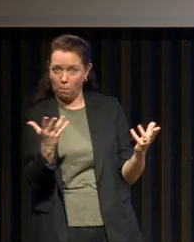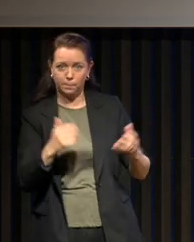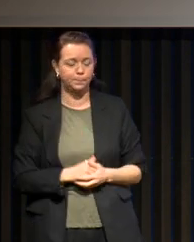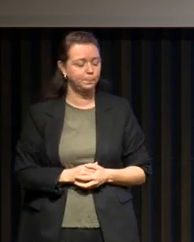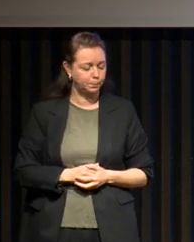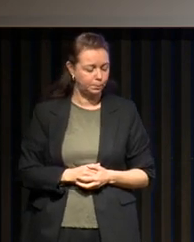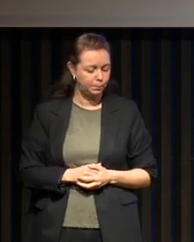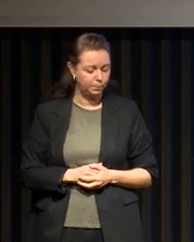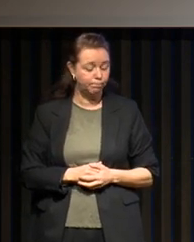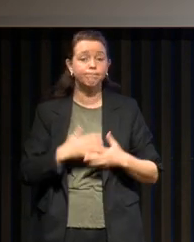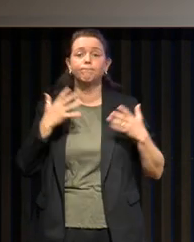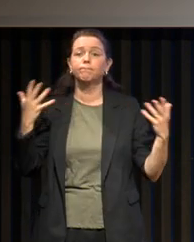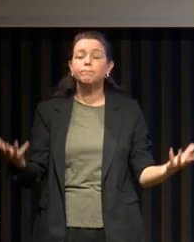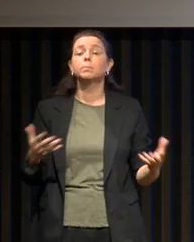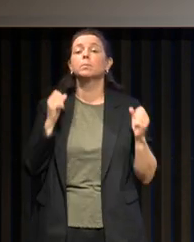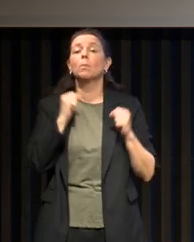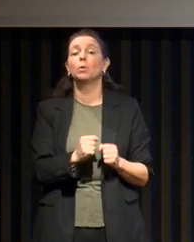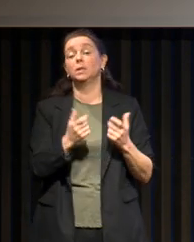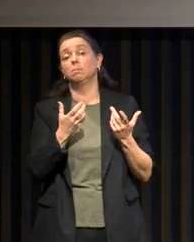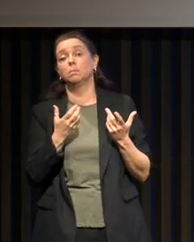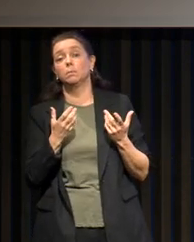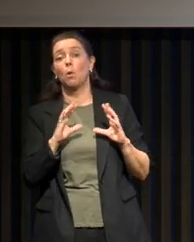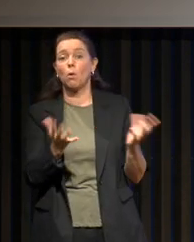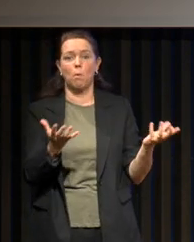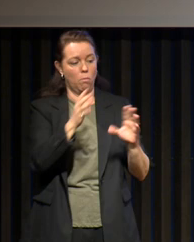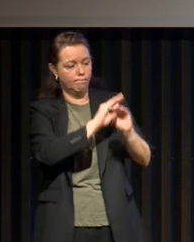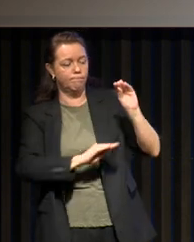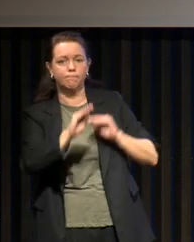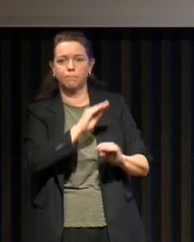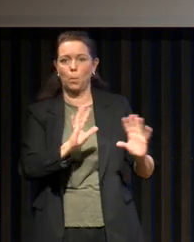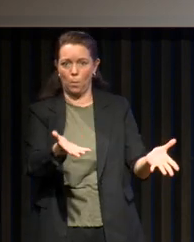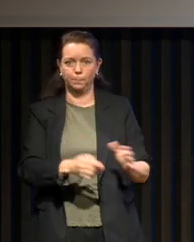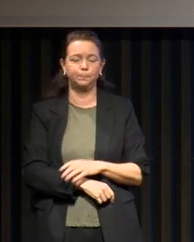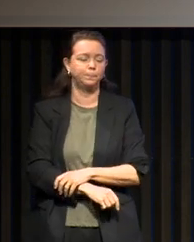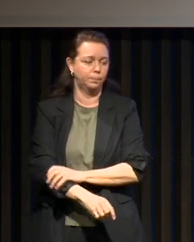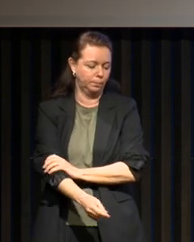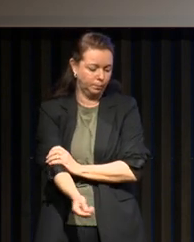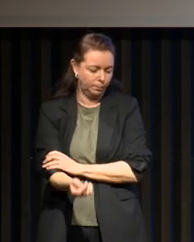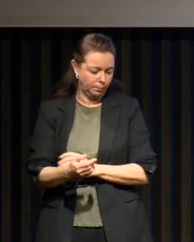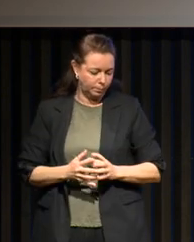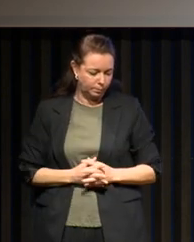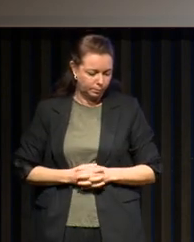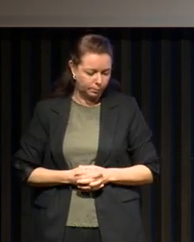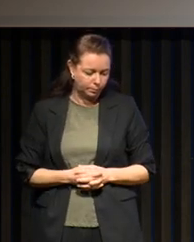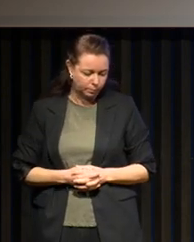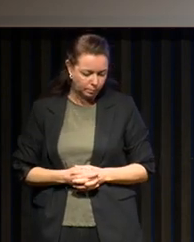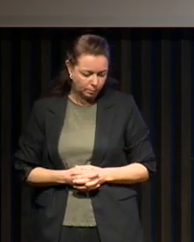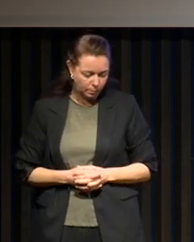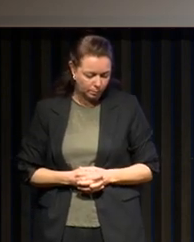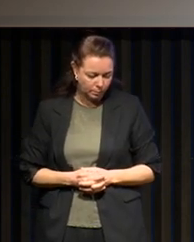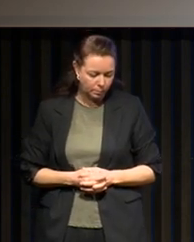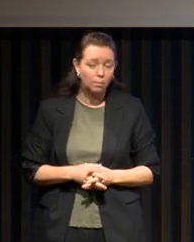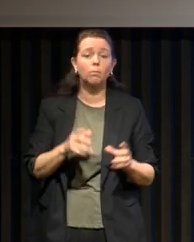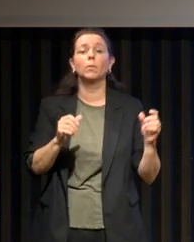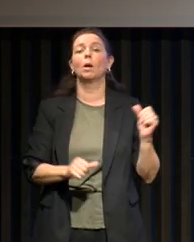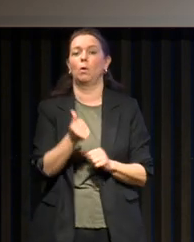Alors, quels sont les traitements ? Quels sont les traitements du syndrome d'apnées obstructive du sommeil ? Le premier traitement, c'est l